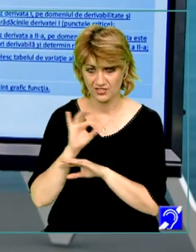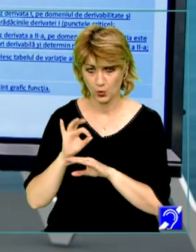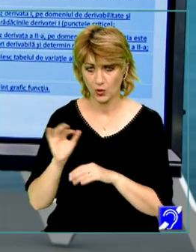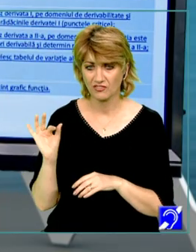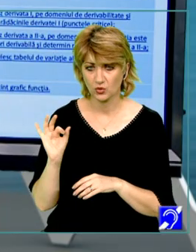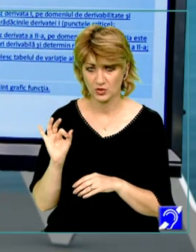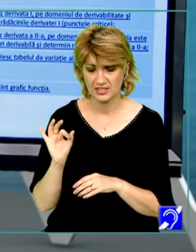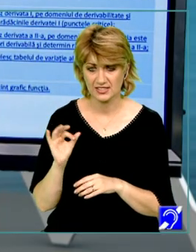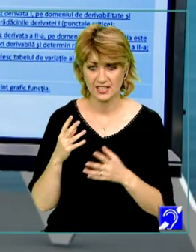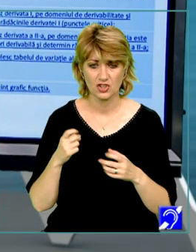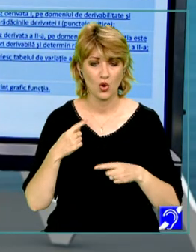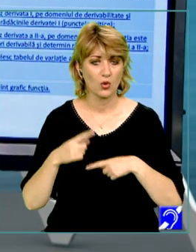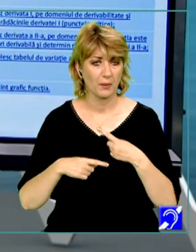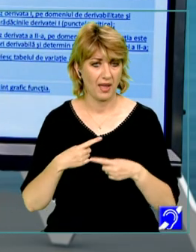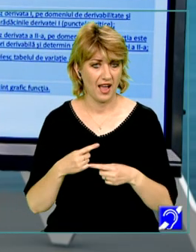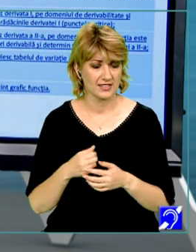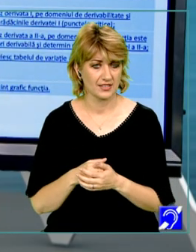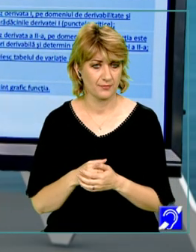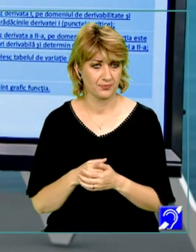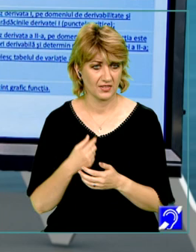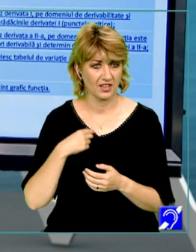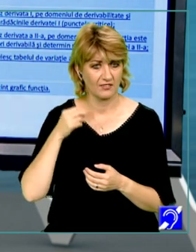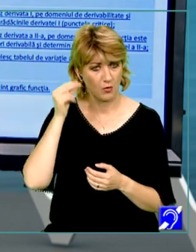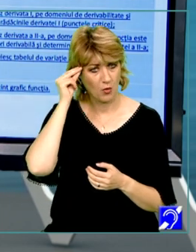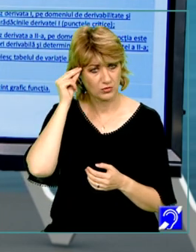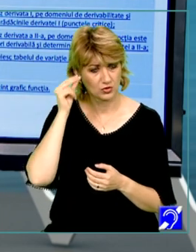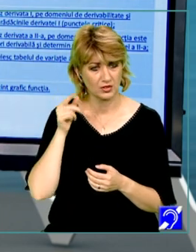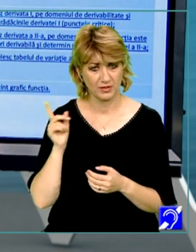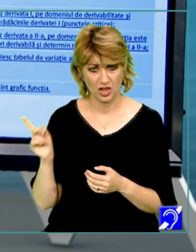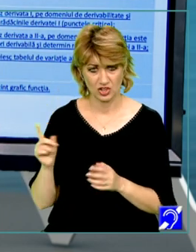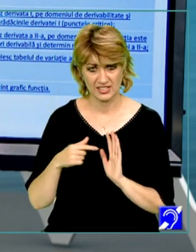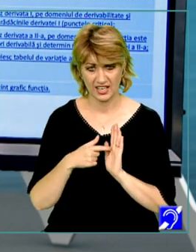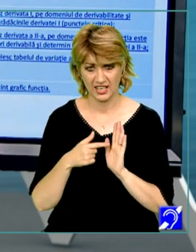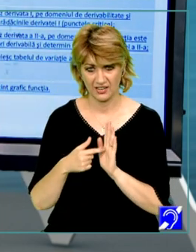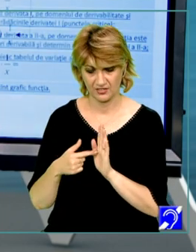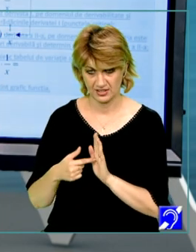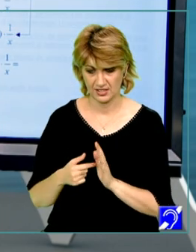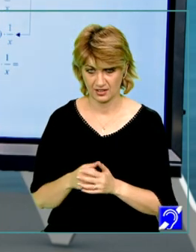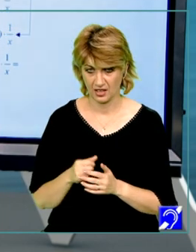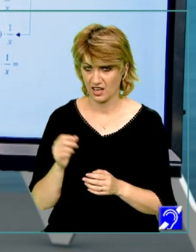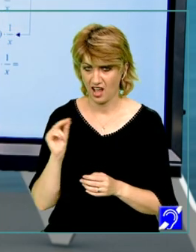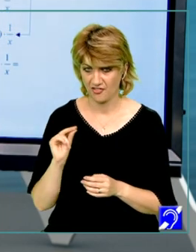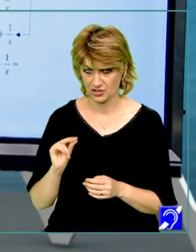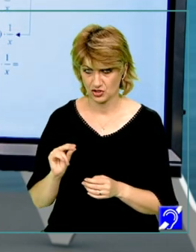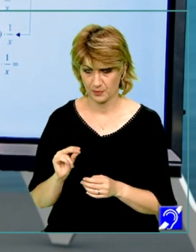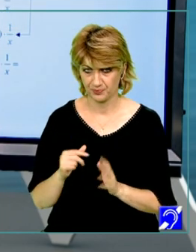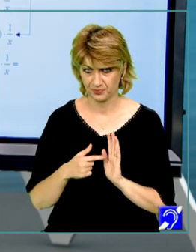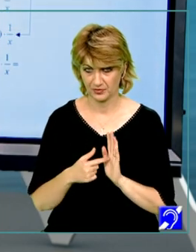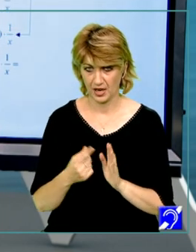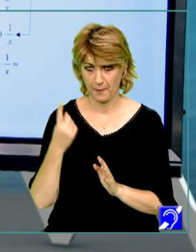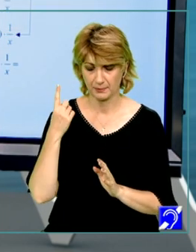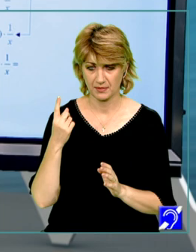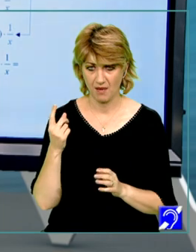În cele ce urmează, doar ne vom sprijini de aceste reprezentări grafice. Referitor, la prima